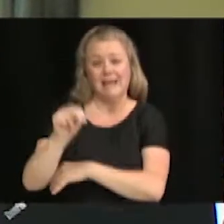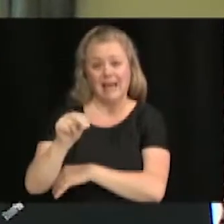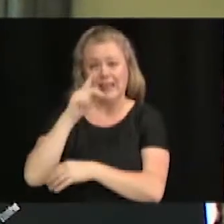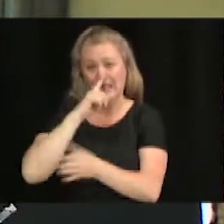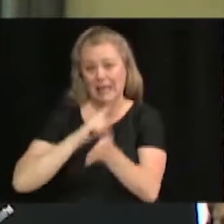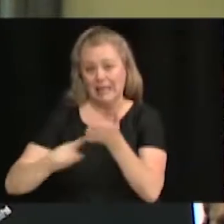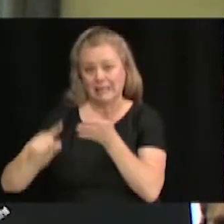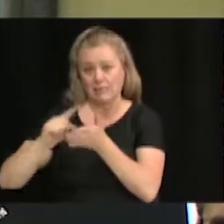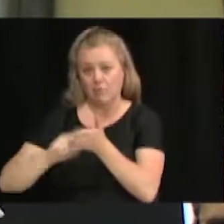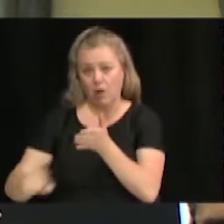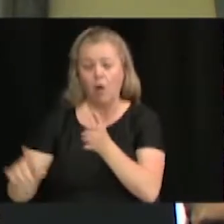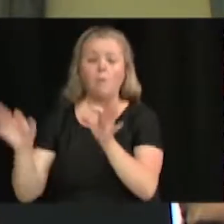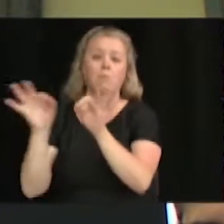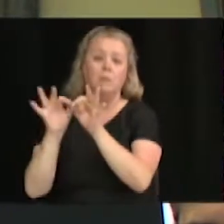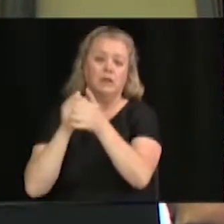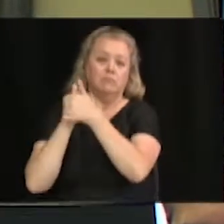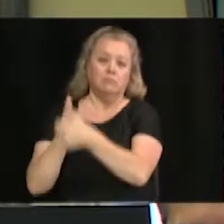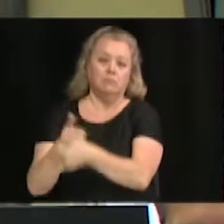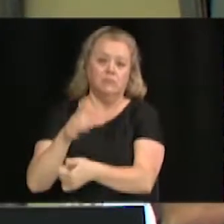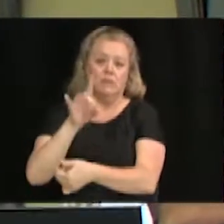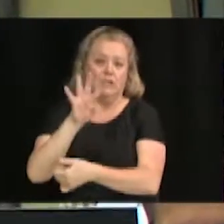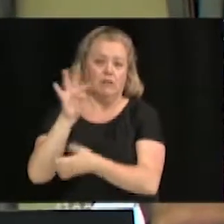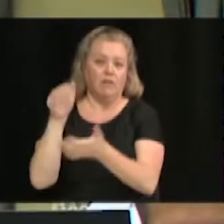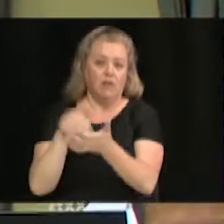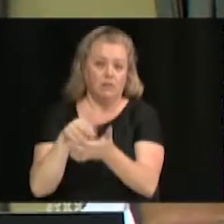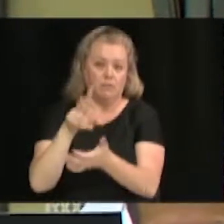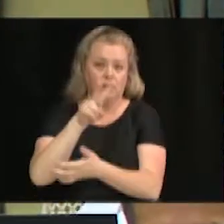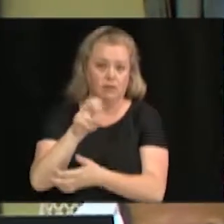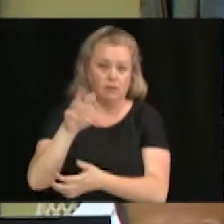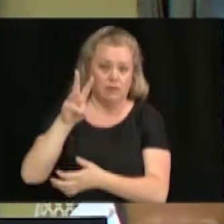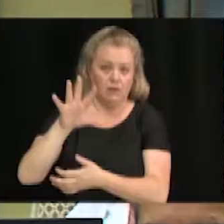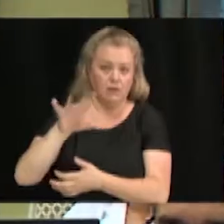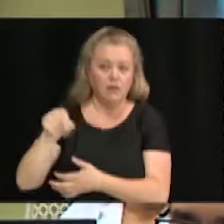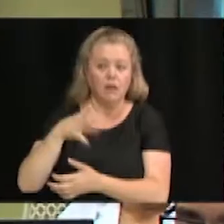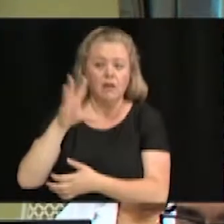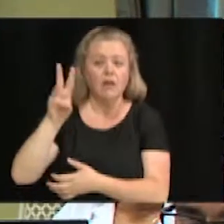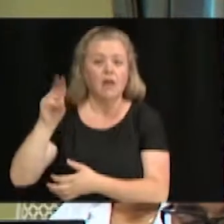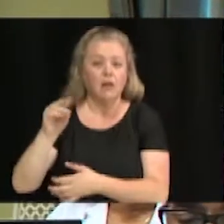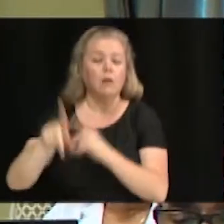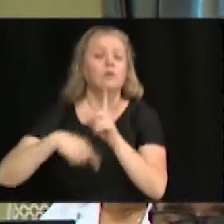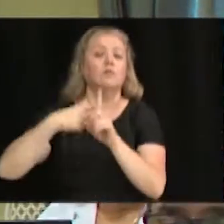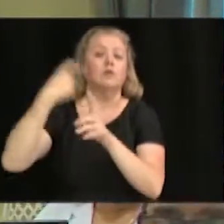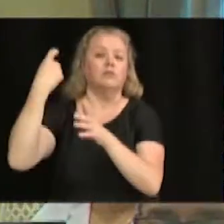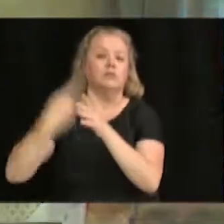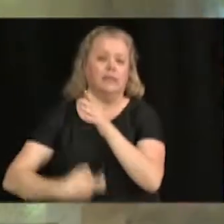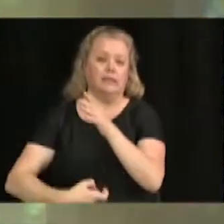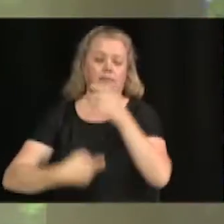prix soumis de 84 265 et 60 plus les taxes applicables.